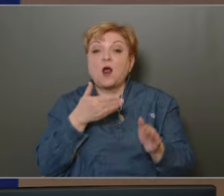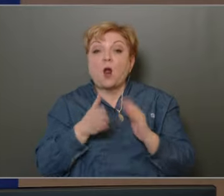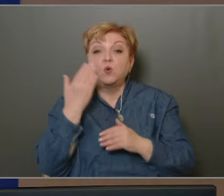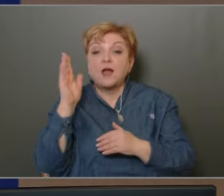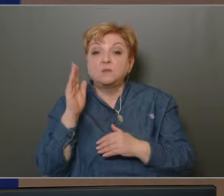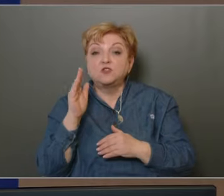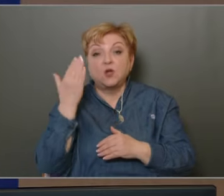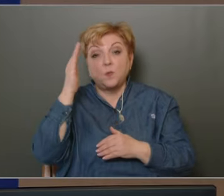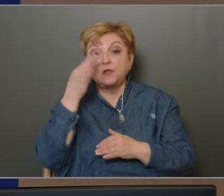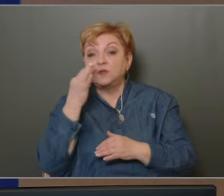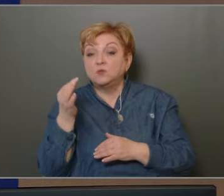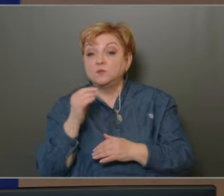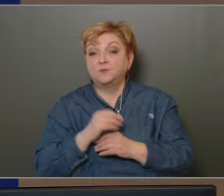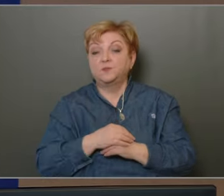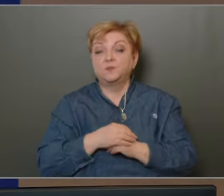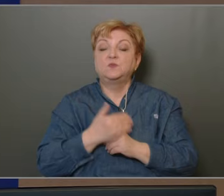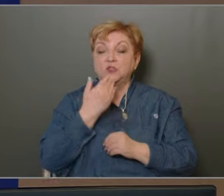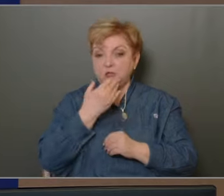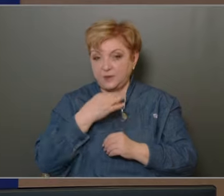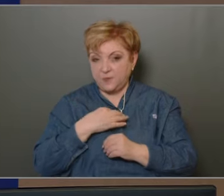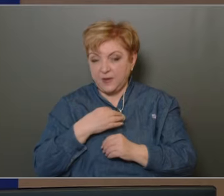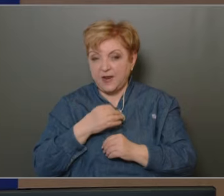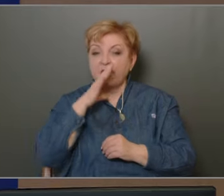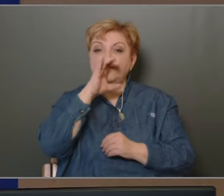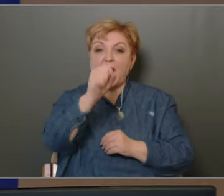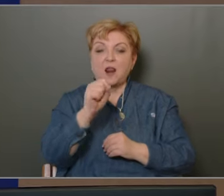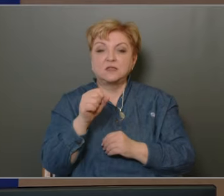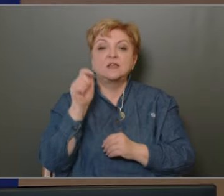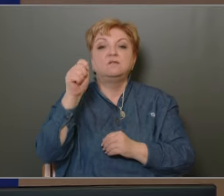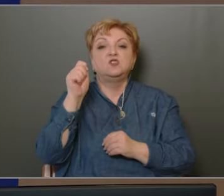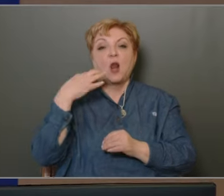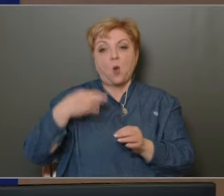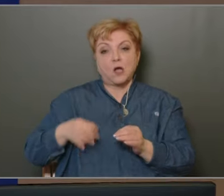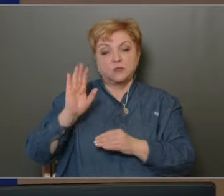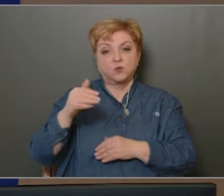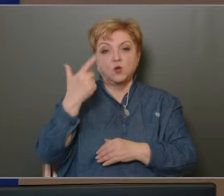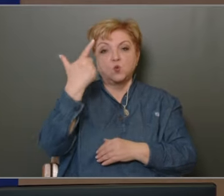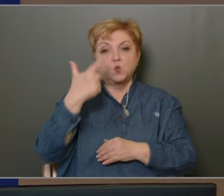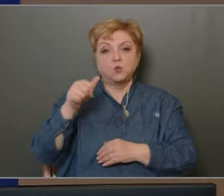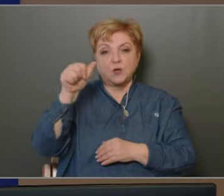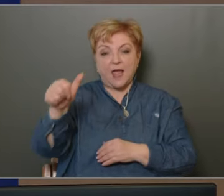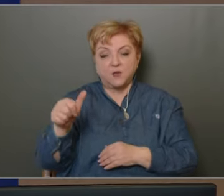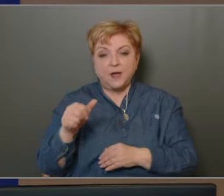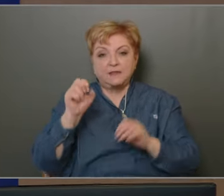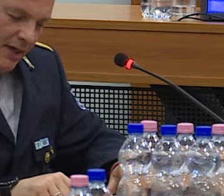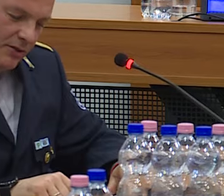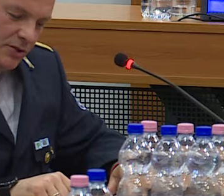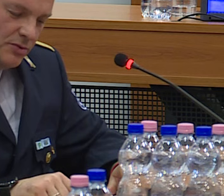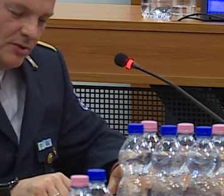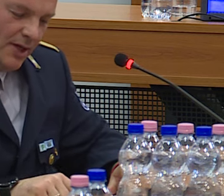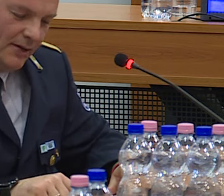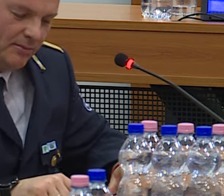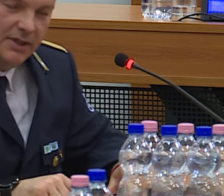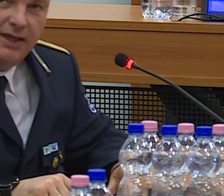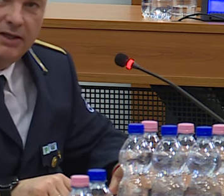Kapitány úr Jasszó! Köszönöm csak egy választ képviselő asszonynak 21-ben 13, 22-ben 2